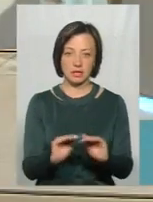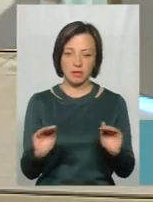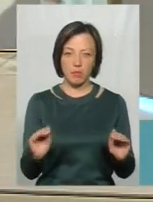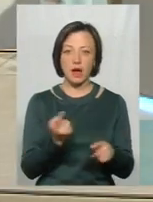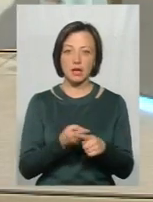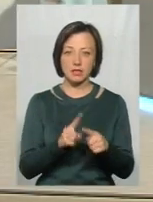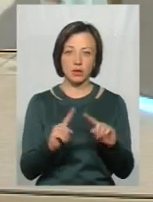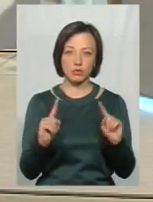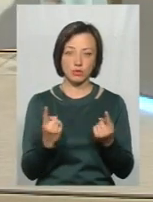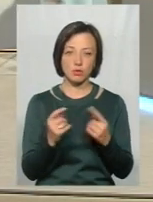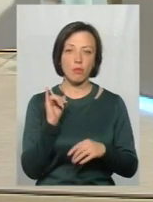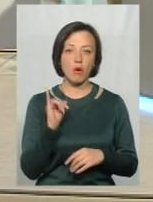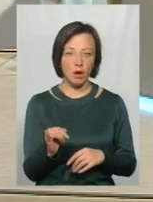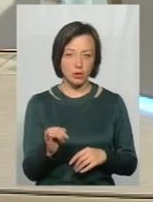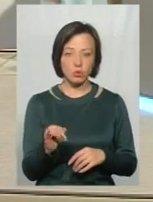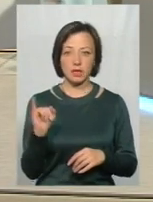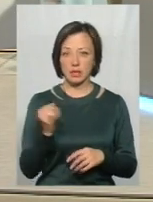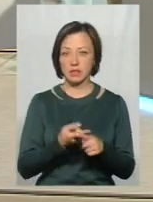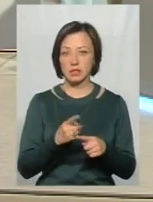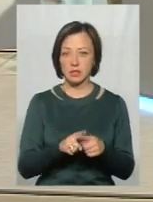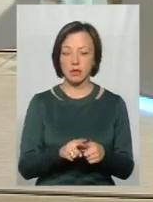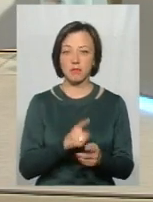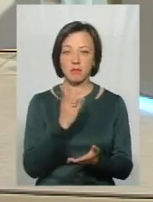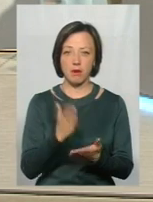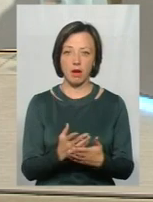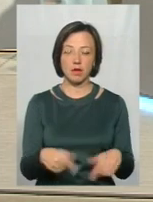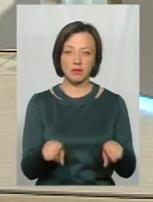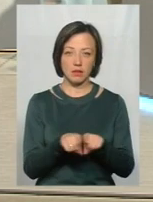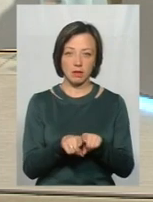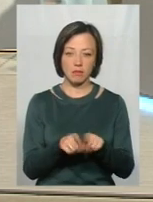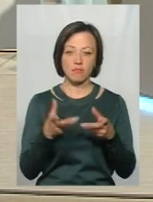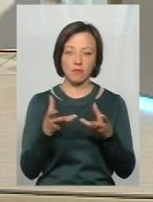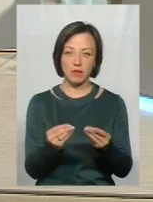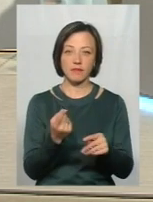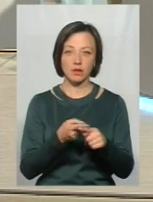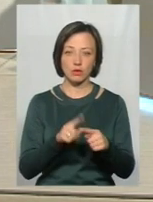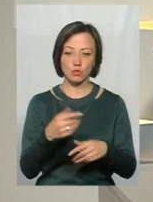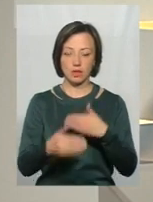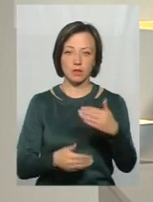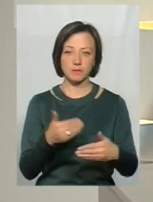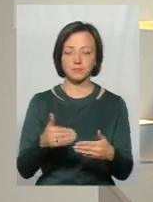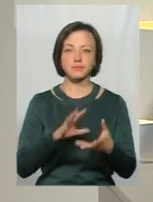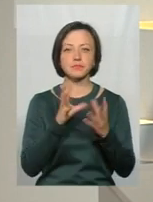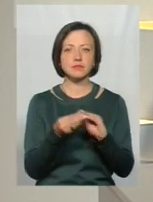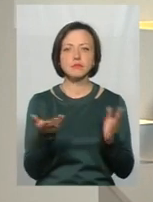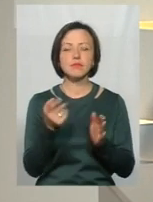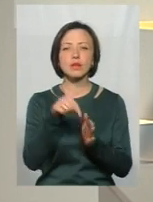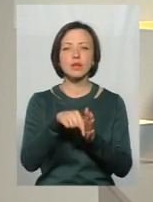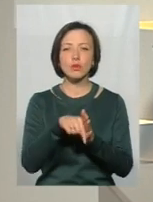проводять з дітьми. А це дуже погано, і це має певний вплив на цю динаміку. Яка, взагалі, роль